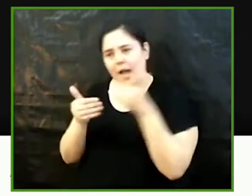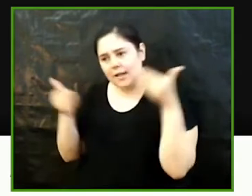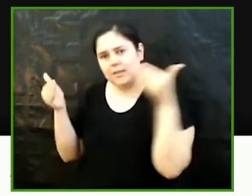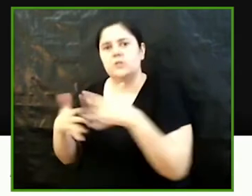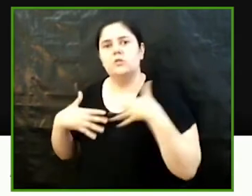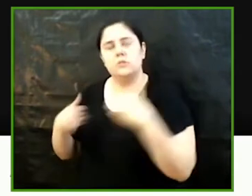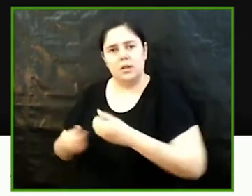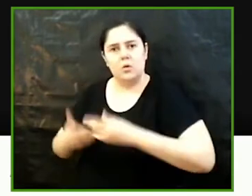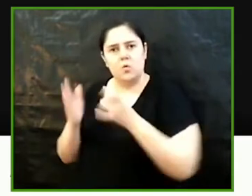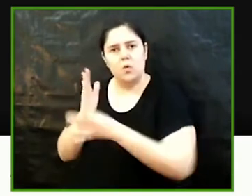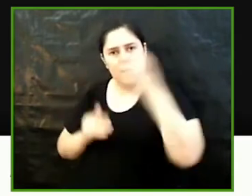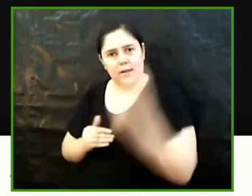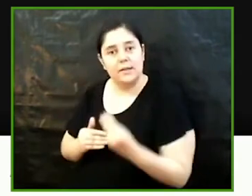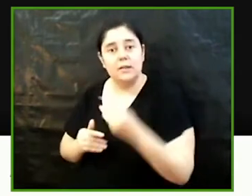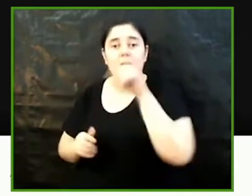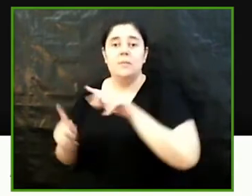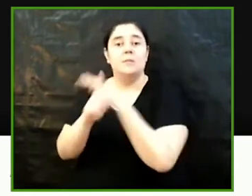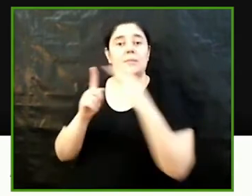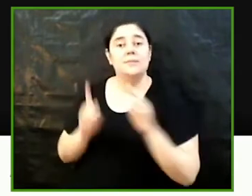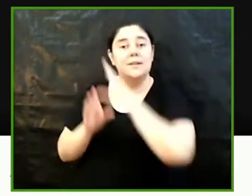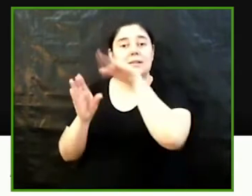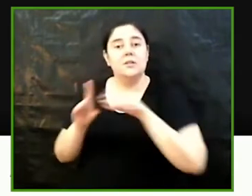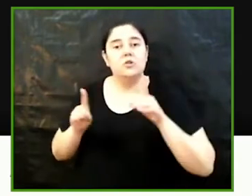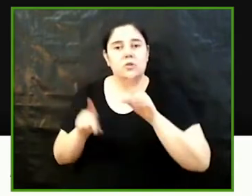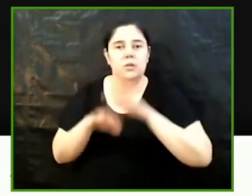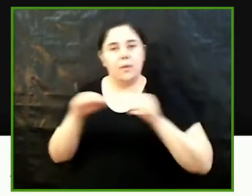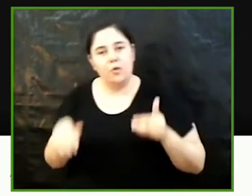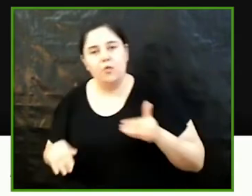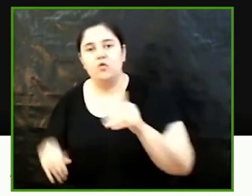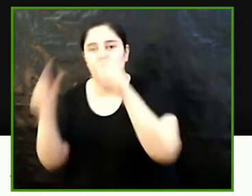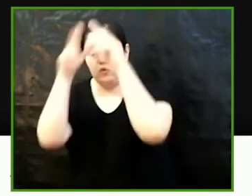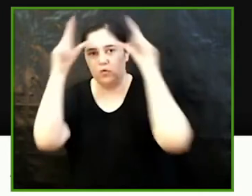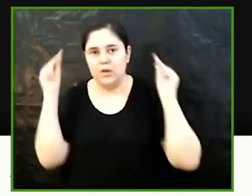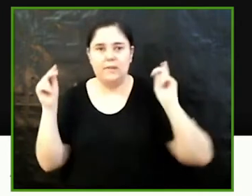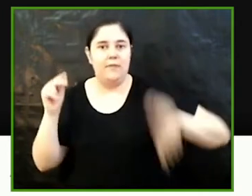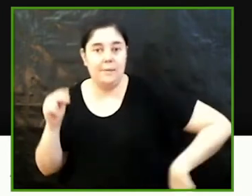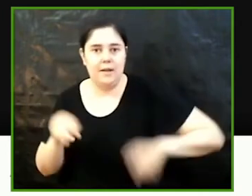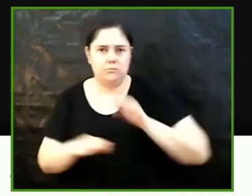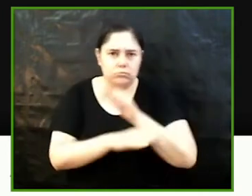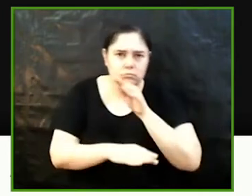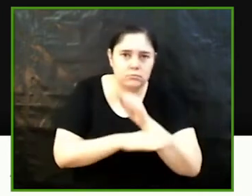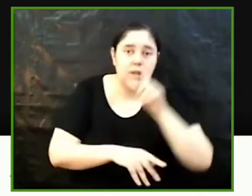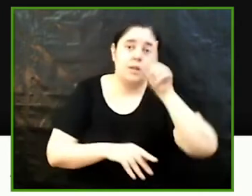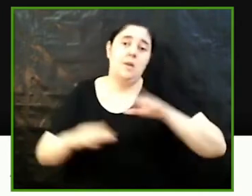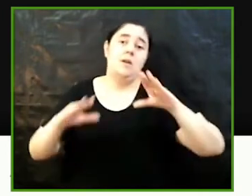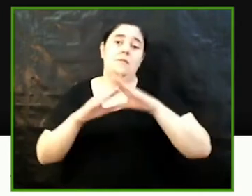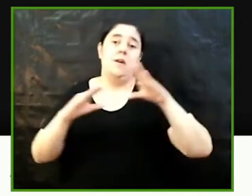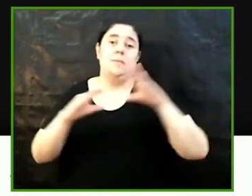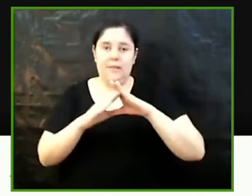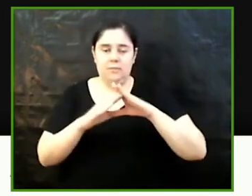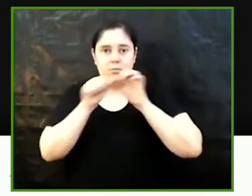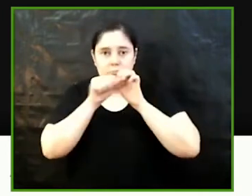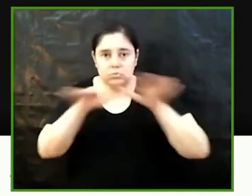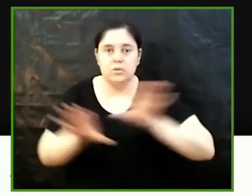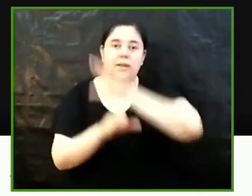poder incloure també aquesta perspectiva en la docència a l'hora de formar futures infermeres i sobretot promoure el feminisme en l'àmbit sanitari que